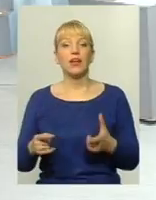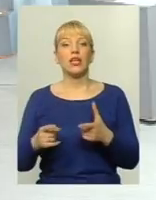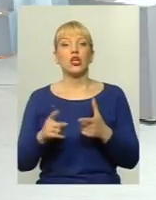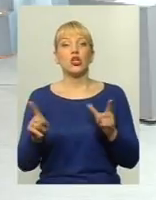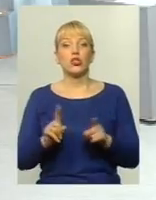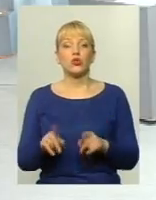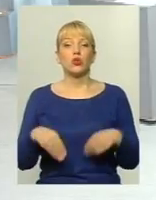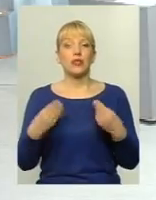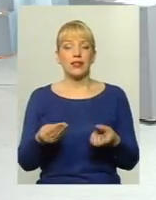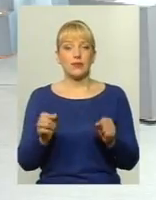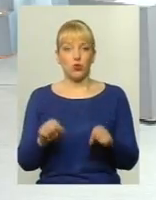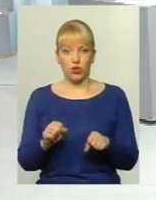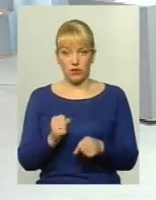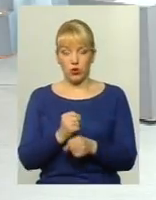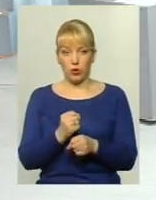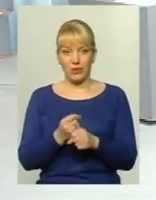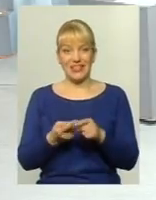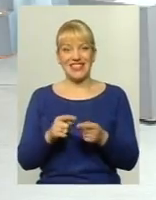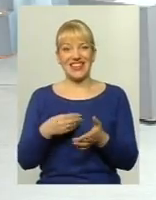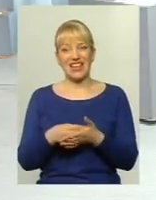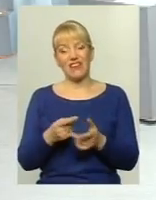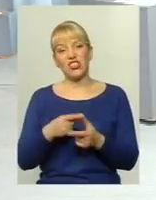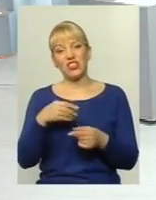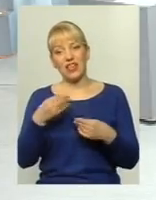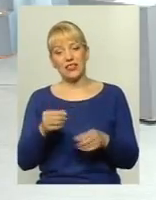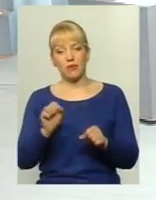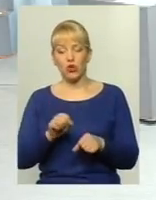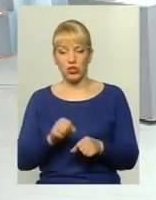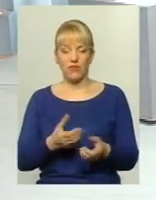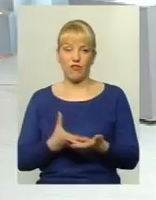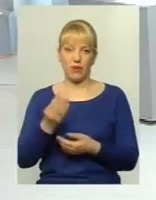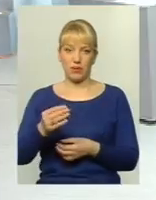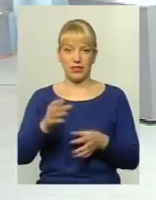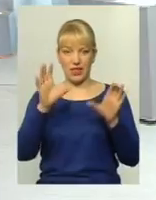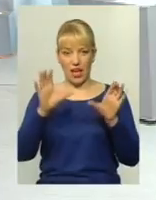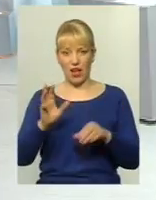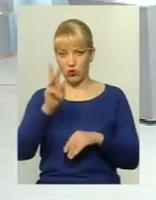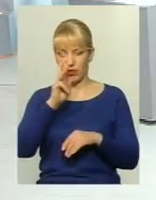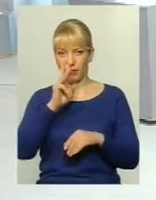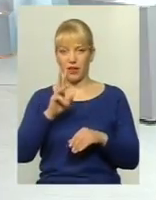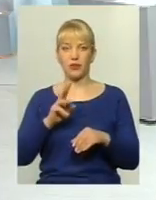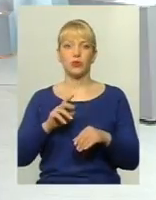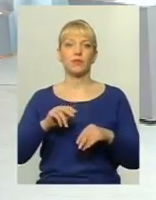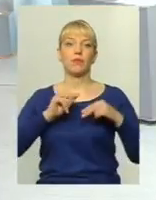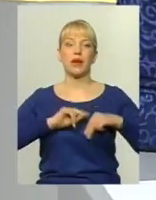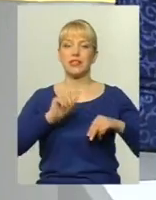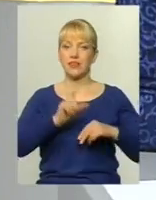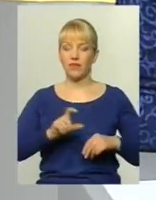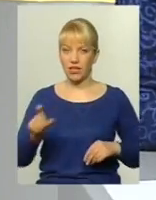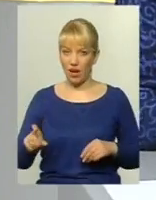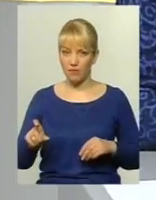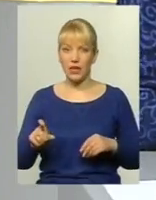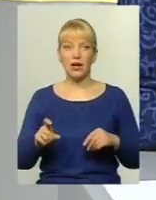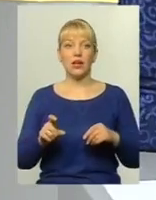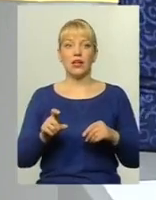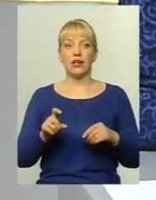дасть можливість зробити оцей тариф? Чи дасть він можливість виплатити легальну зарплату найманим працівникам, принаймні